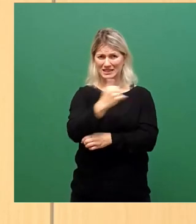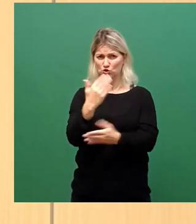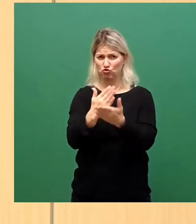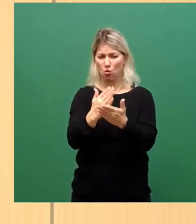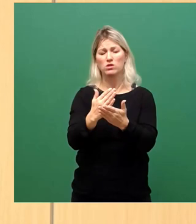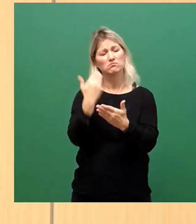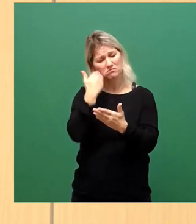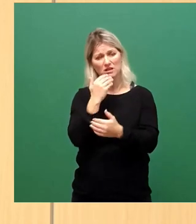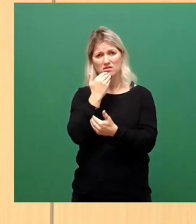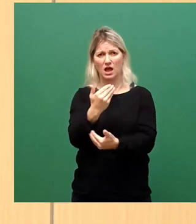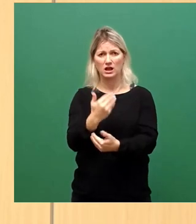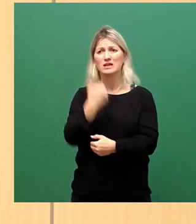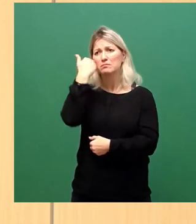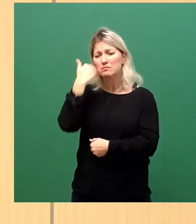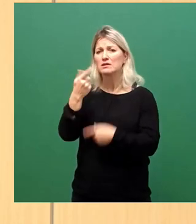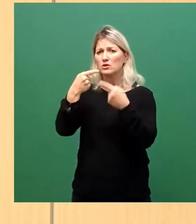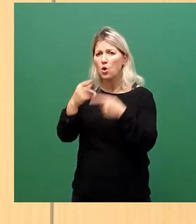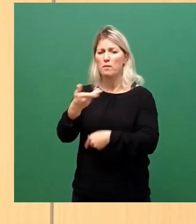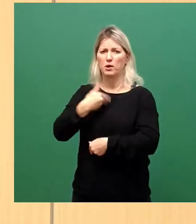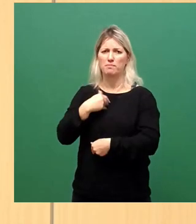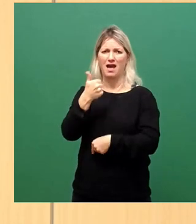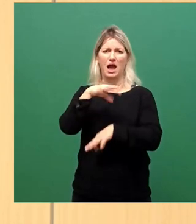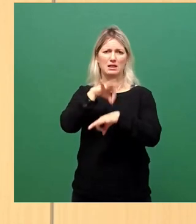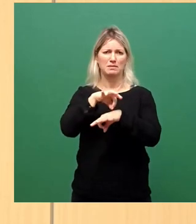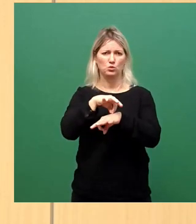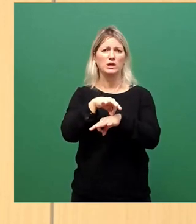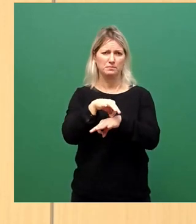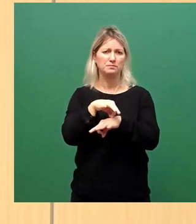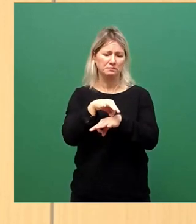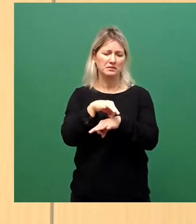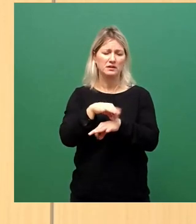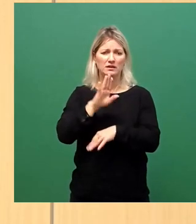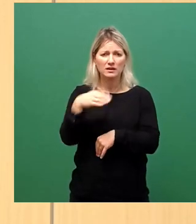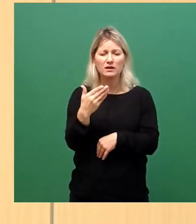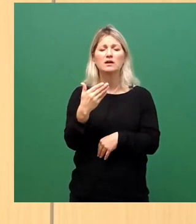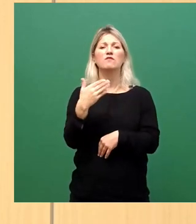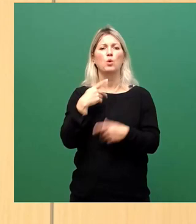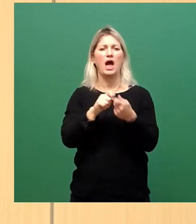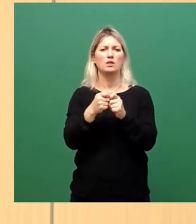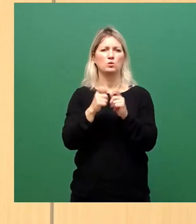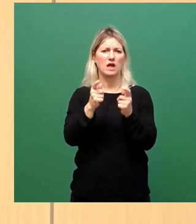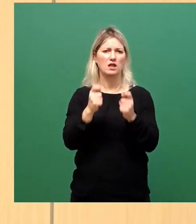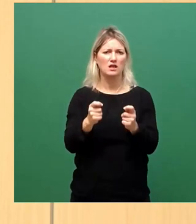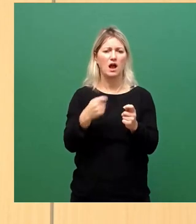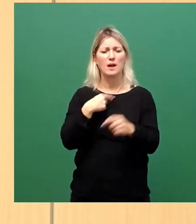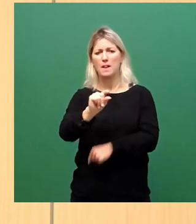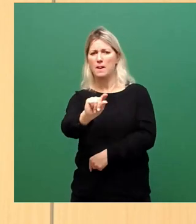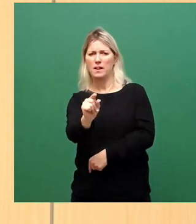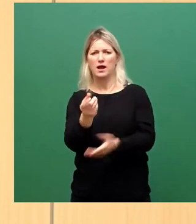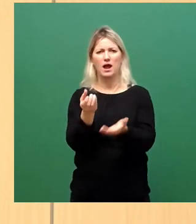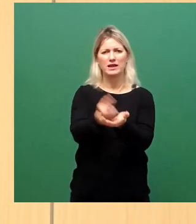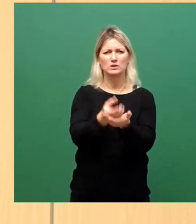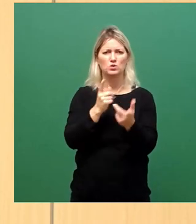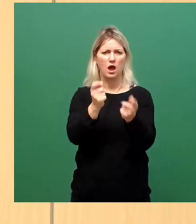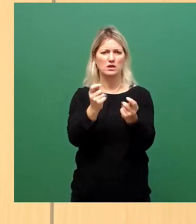Minute für den Änderungsantrag geben, muss ich mich da nicht nochmal melden. Ich glaube, ich schaffe es auch in einer halben. Wir haben einen ganz kleinen Ergänzungsantrag heute noch eingereicht zum